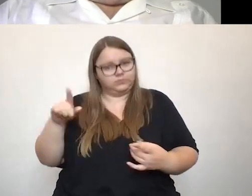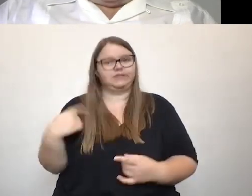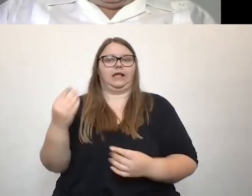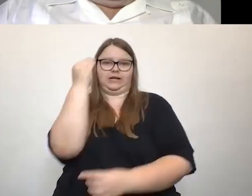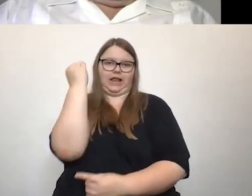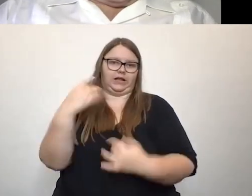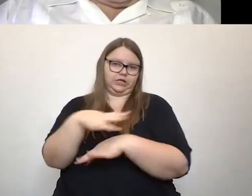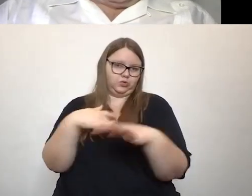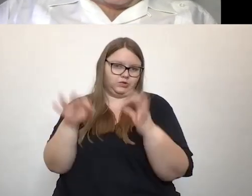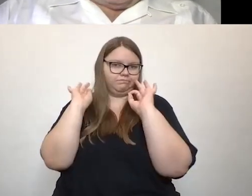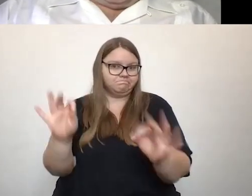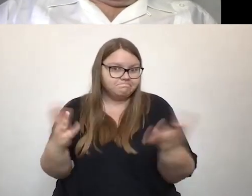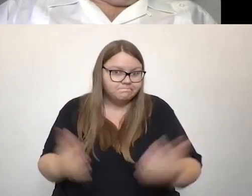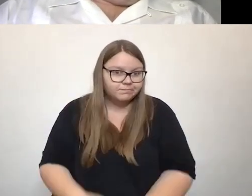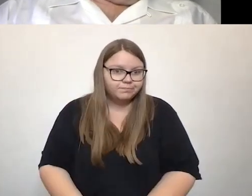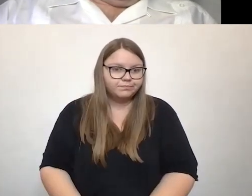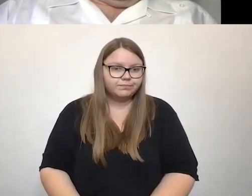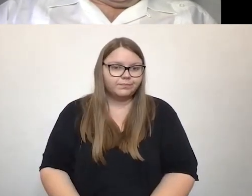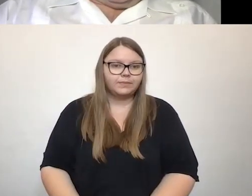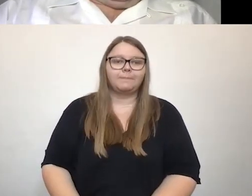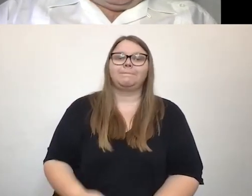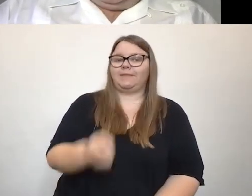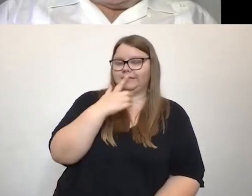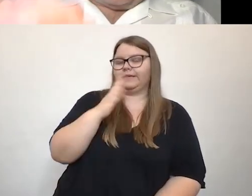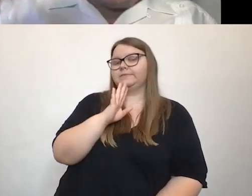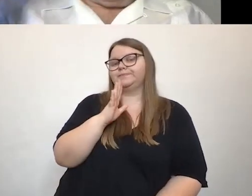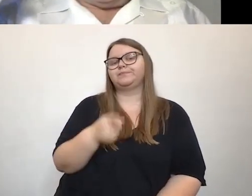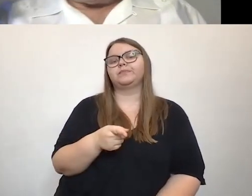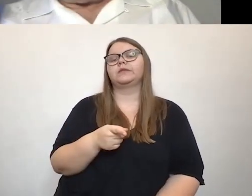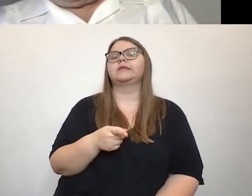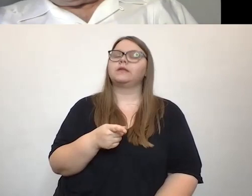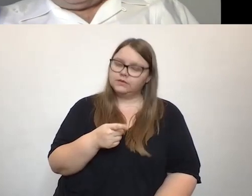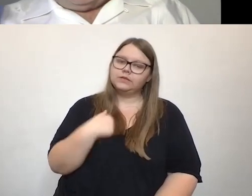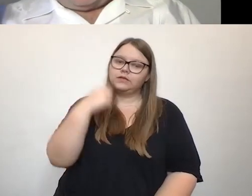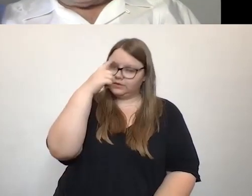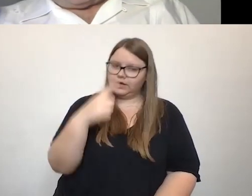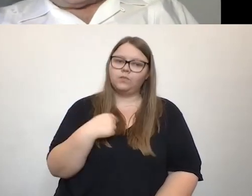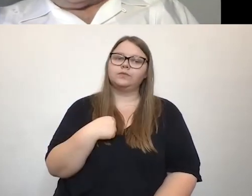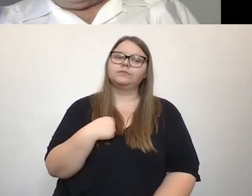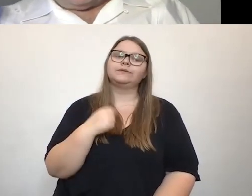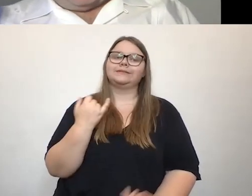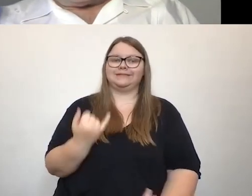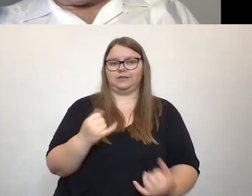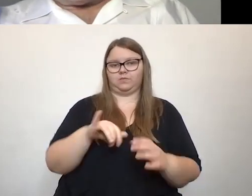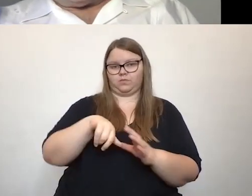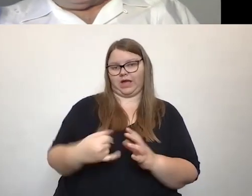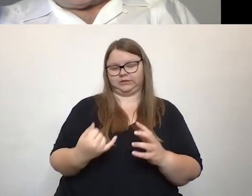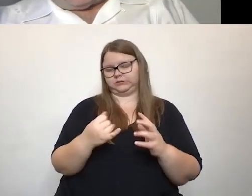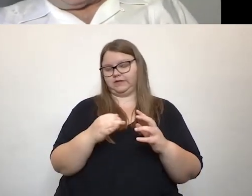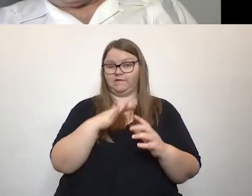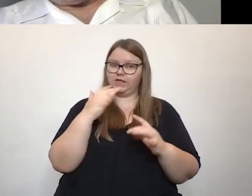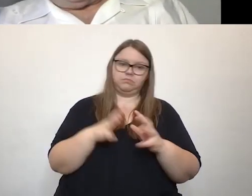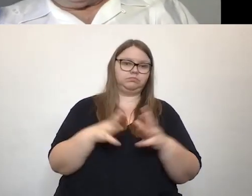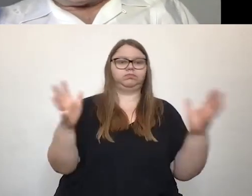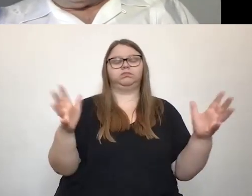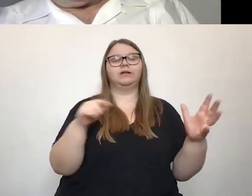Naja, also erstmal denke ich, wir sind ja gerade dabei, jetzt ein ziemlich umfängliches Projekt aufzuziehen, am 1.